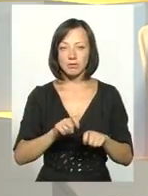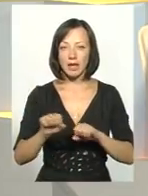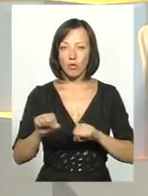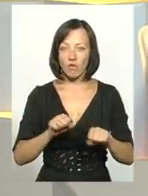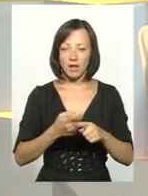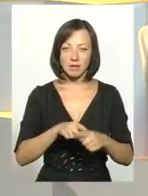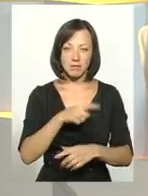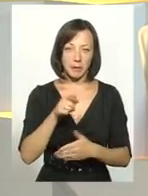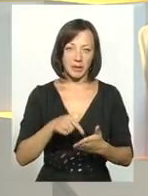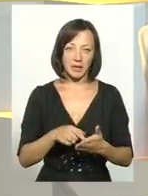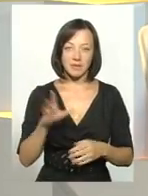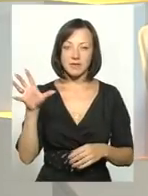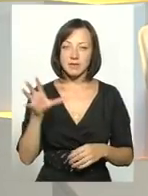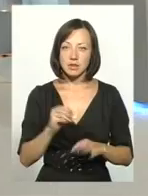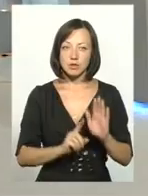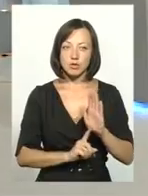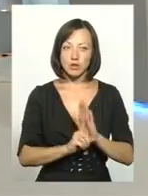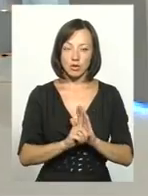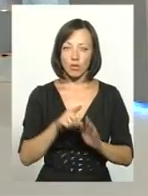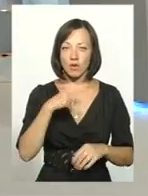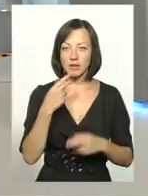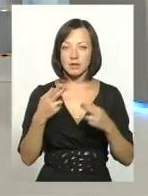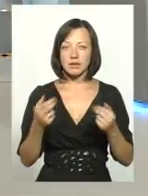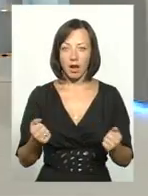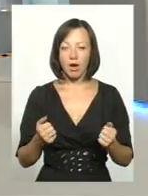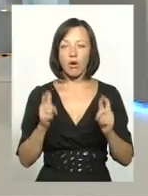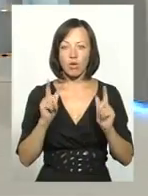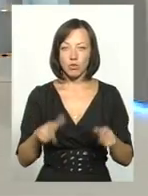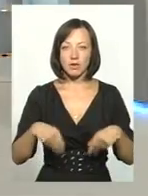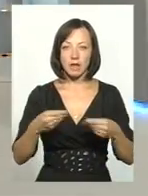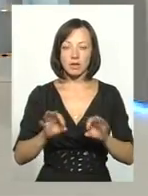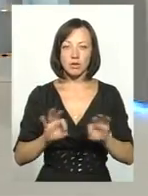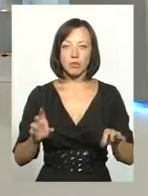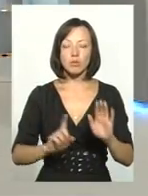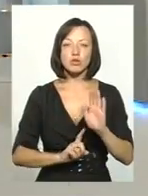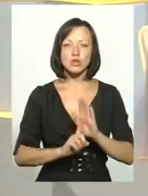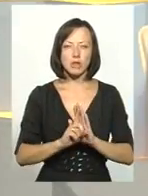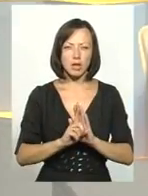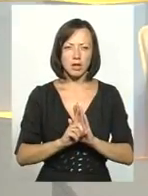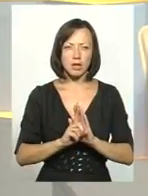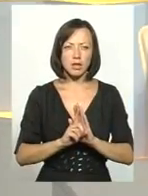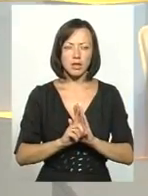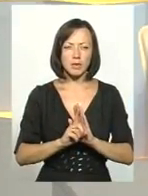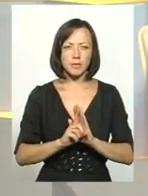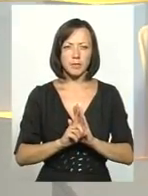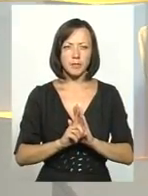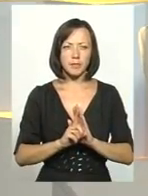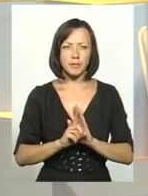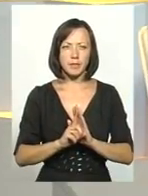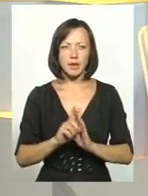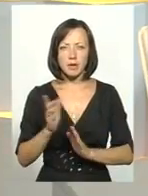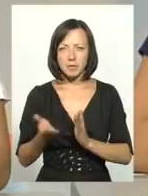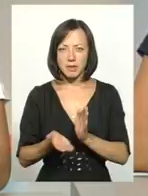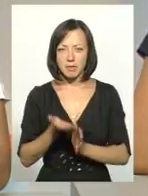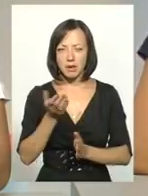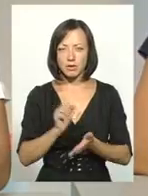всі спочатку говорили, так, ми готові дати коментар, а потім, коли починали піднімати оці нормативні